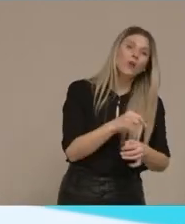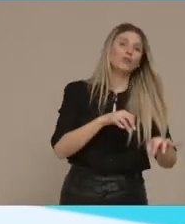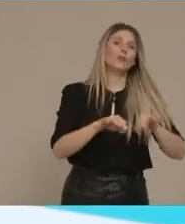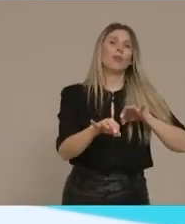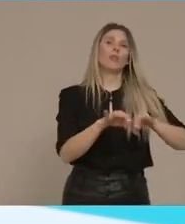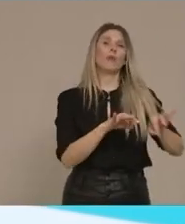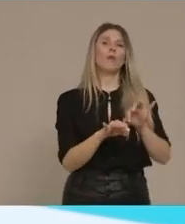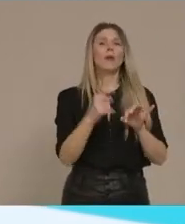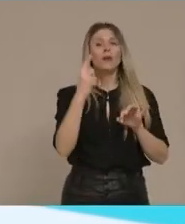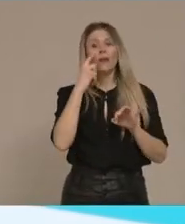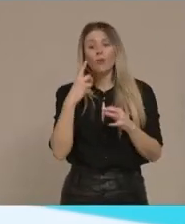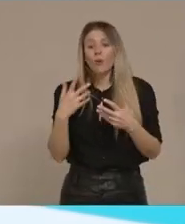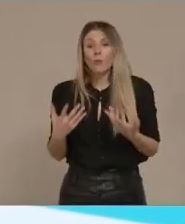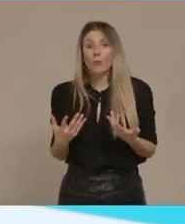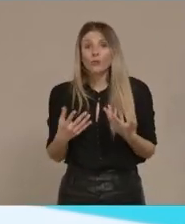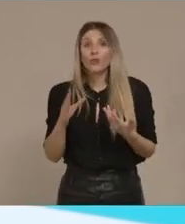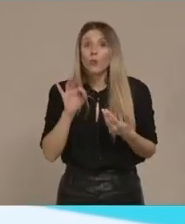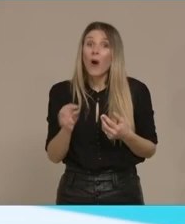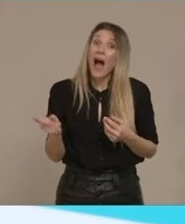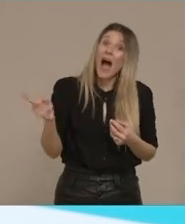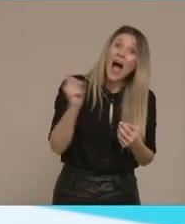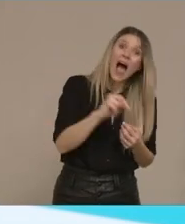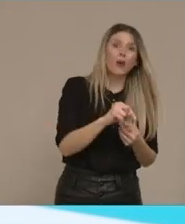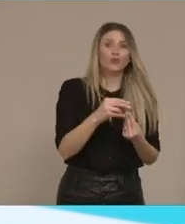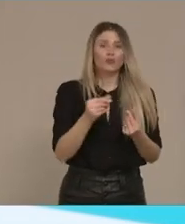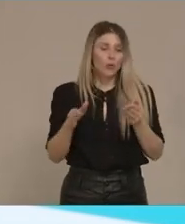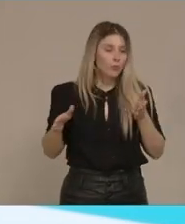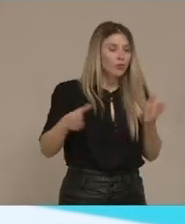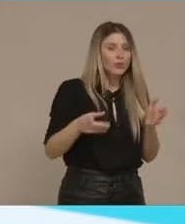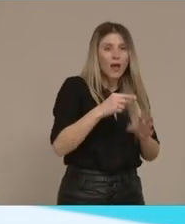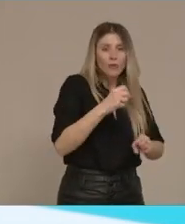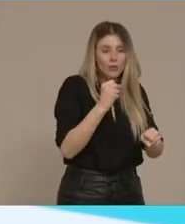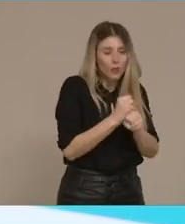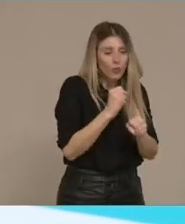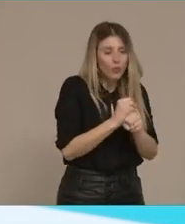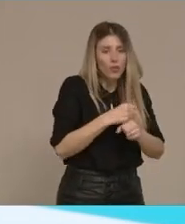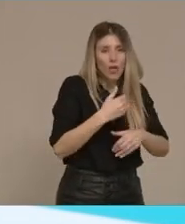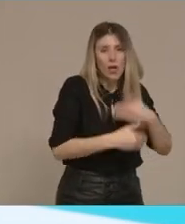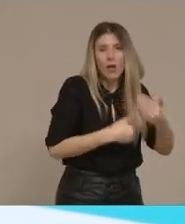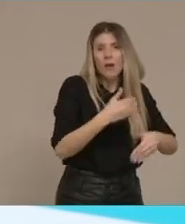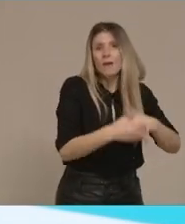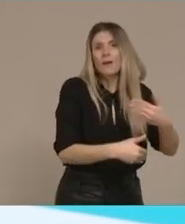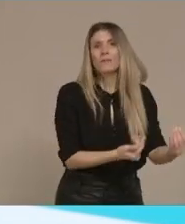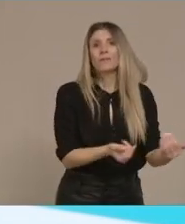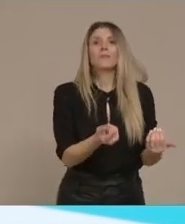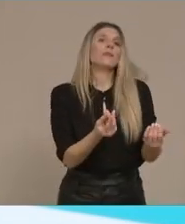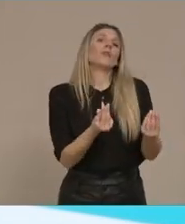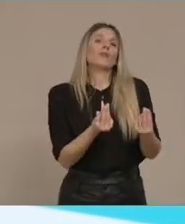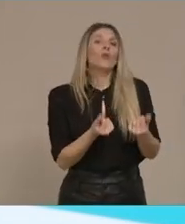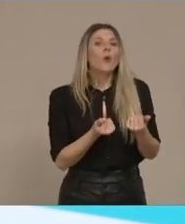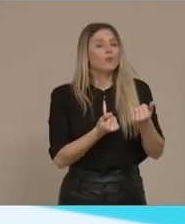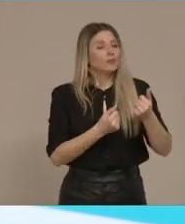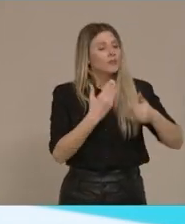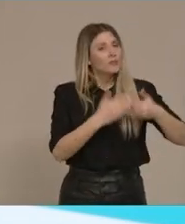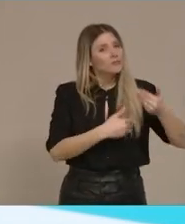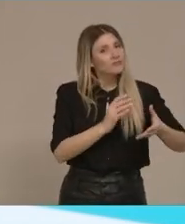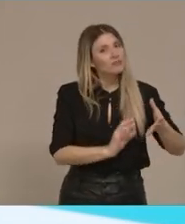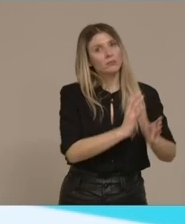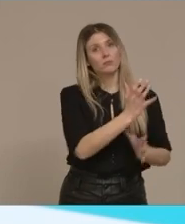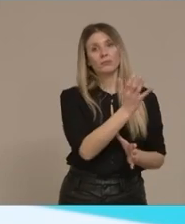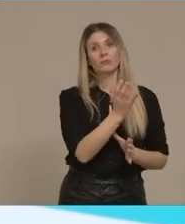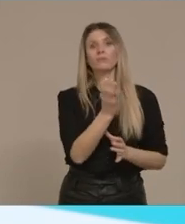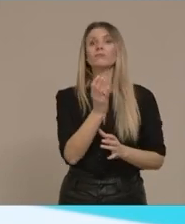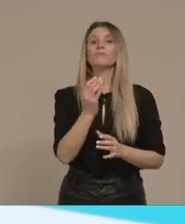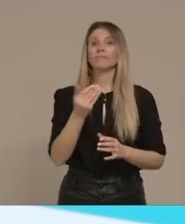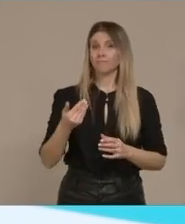επαγγελματικών διαδρομών Για τους ανθρώπους Οι οποίοι θέλουν να μείνουν εκεί Αναφερθήκατε σε μια σειρά από έργα υποδομής Και